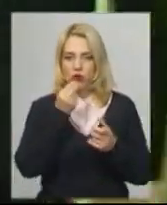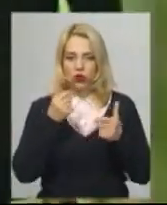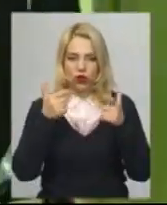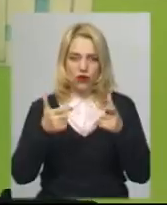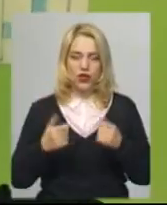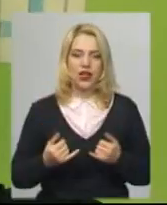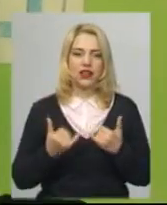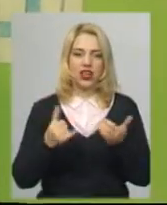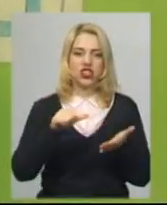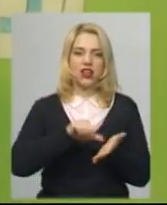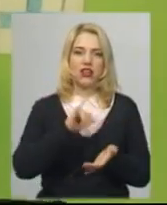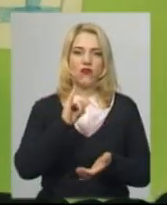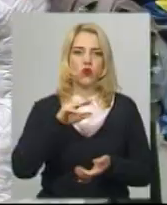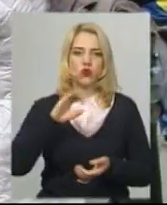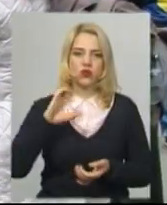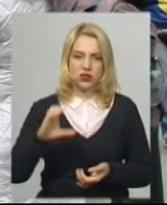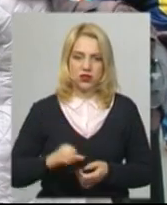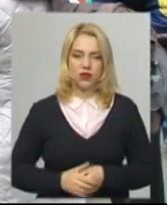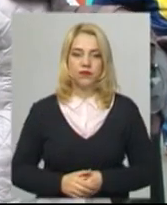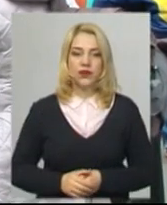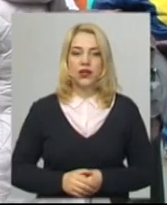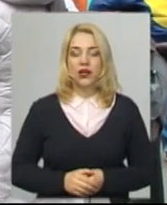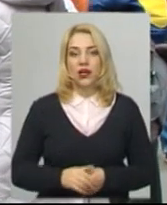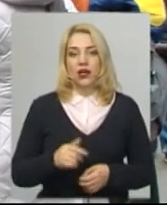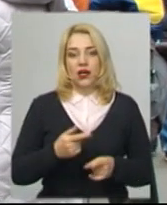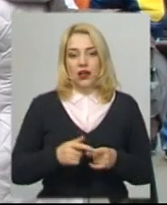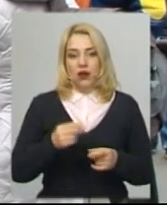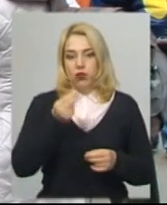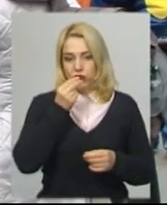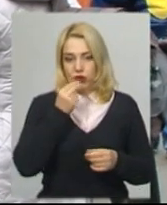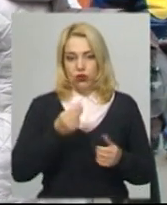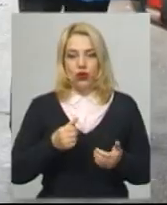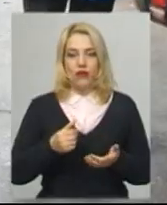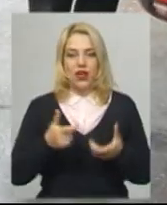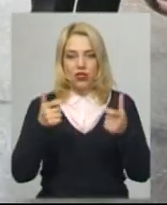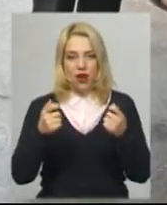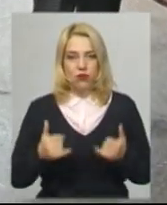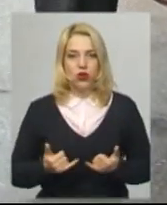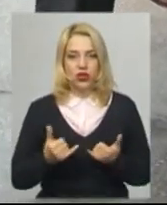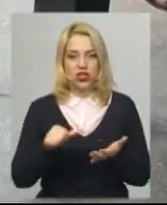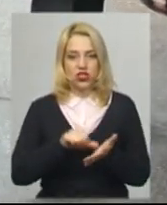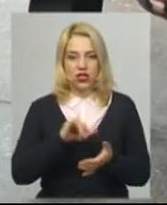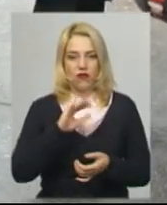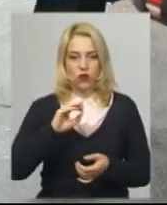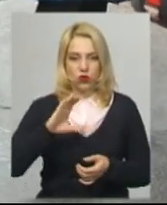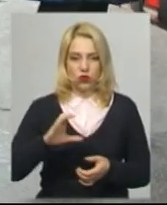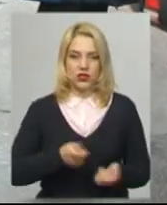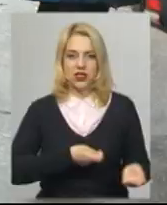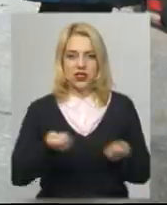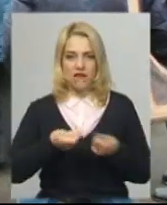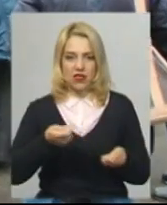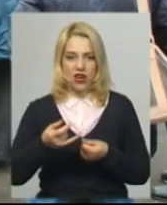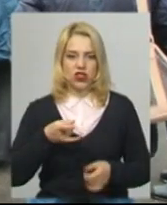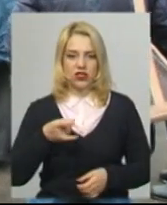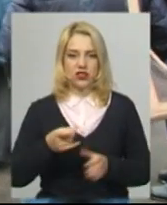іншого мікрорайону. Хто буде мені везти? Продуктові набори для членів УТОЗ Ганні Іваніні, як і іншим отримувачам, завантажили в таксі. 18